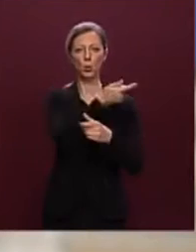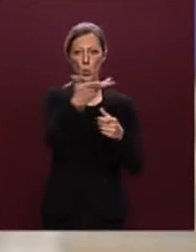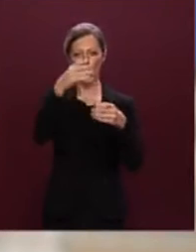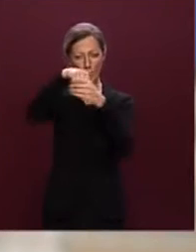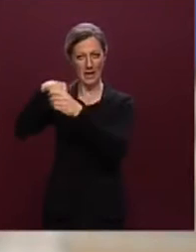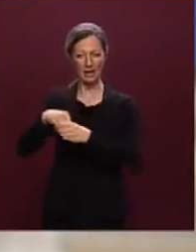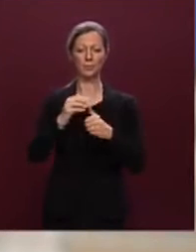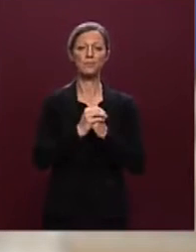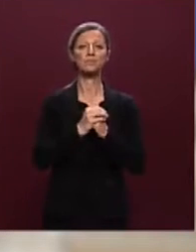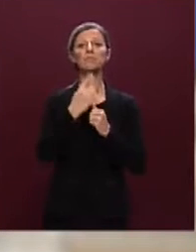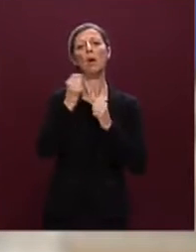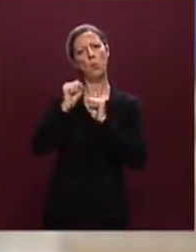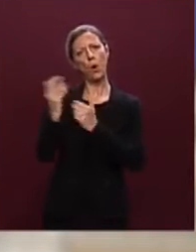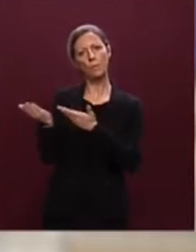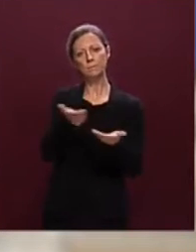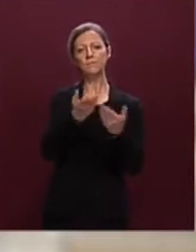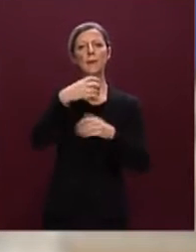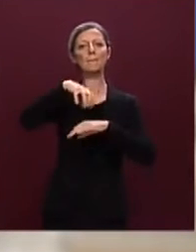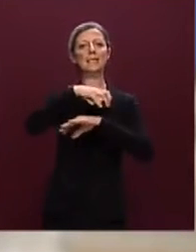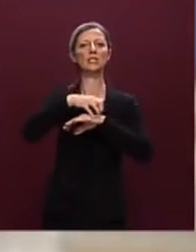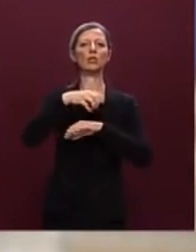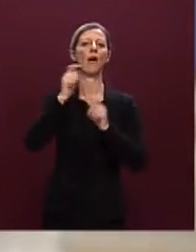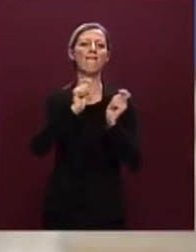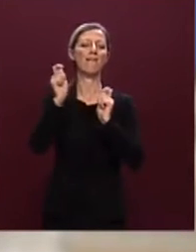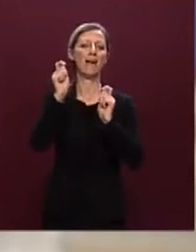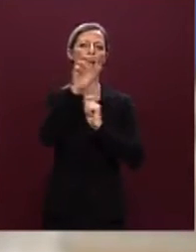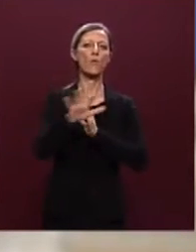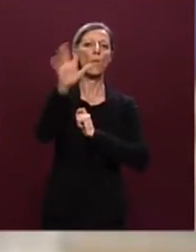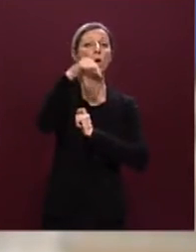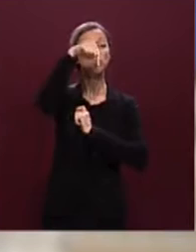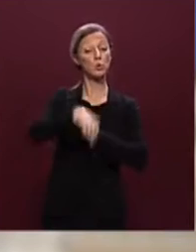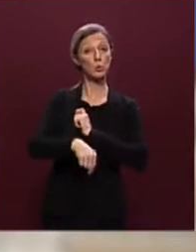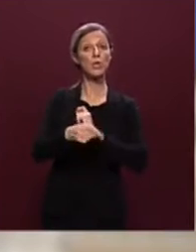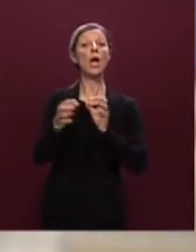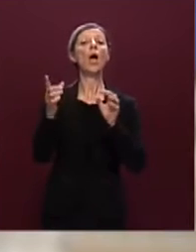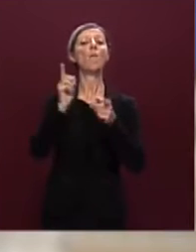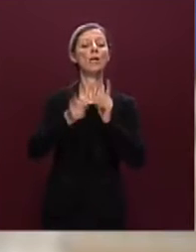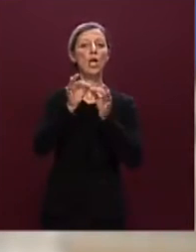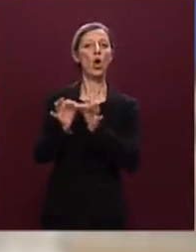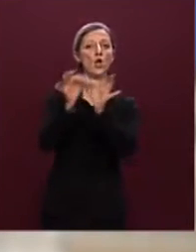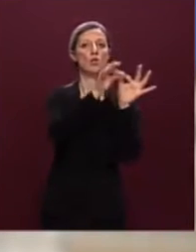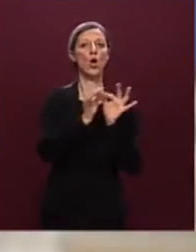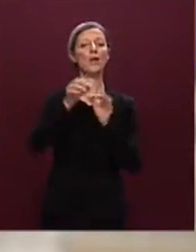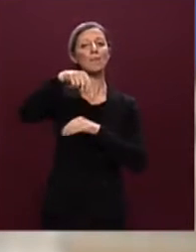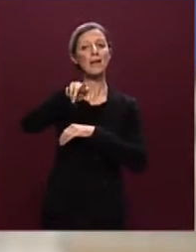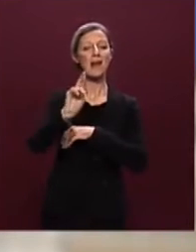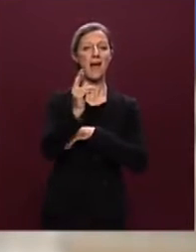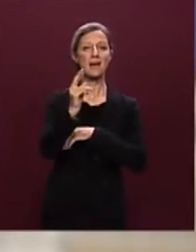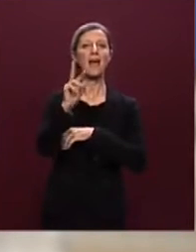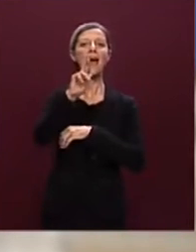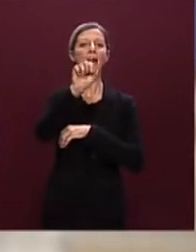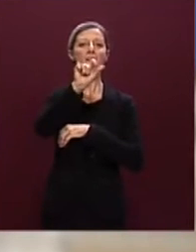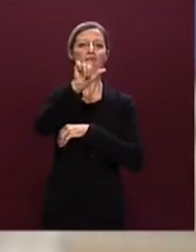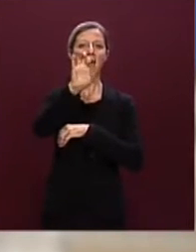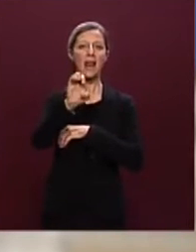A facoltà di parlare, il Ministro per gli affari europei su delle politiche di coesione, PNRR, Raffaele Fitto. Prego,